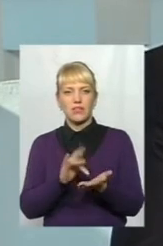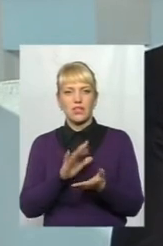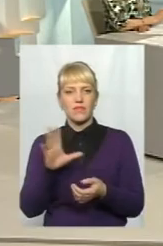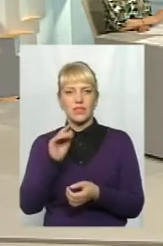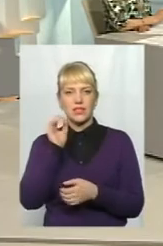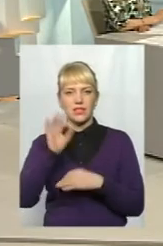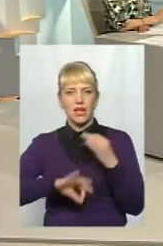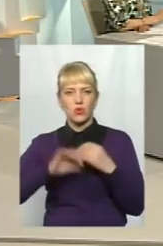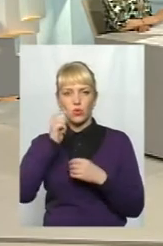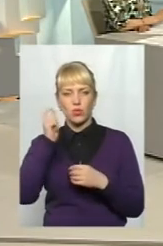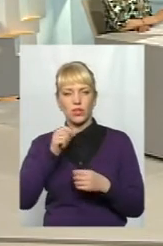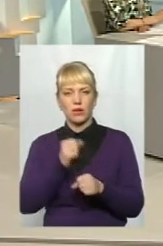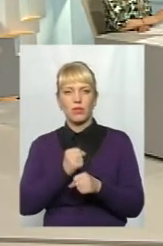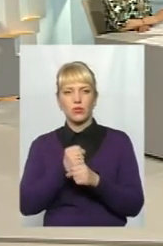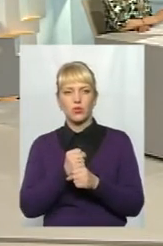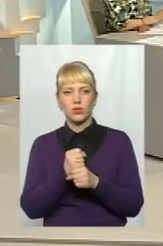України тут працюють